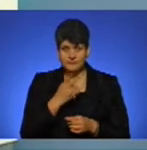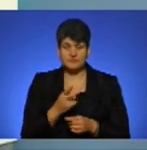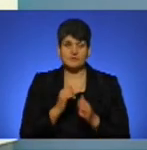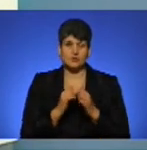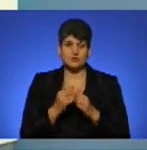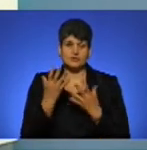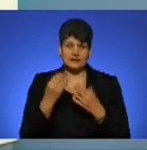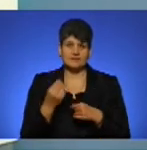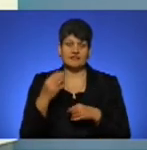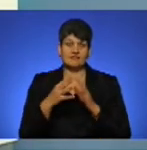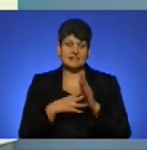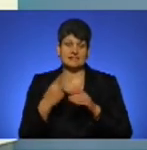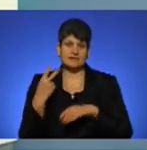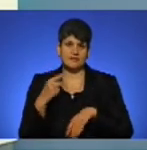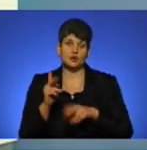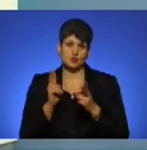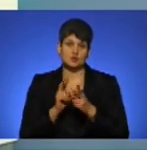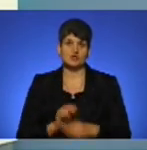дня у 19.20. До зустрічі.